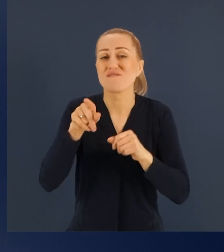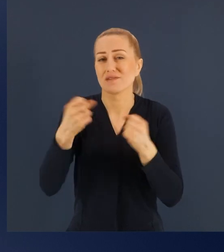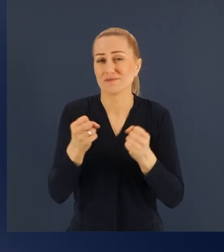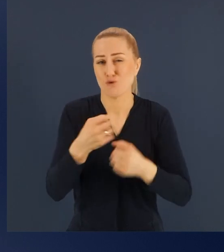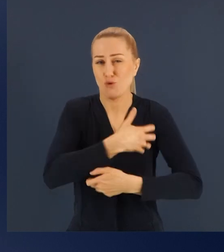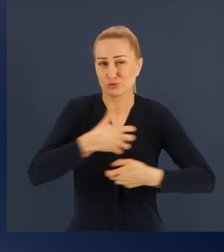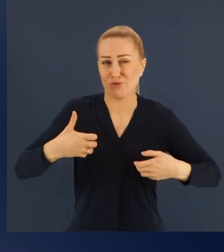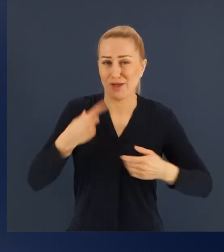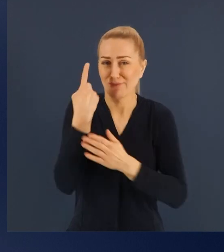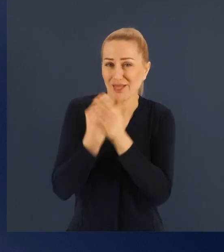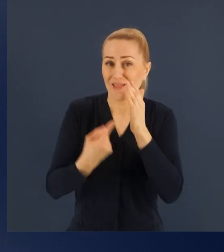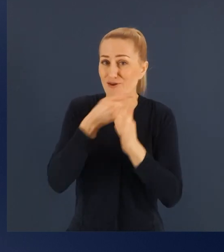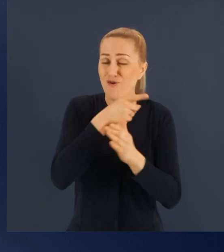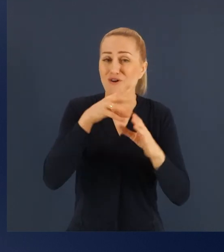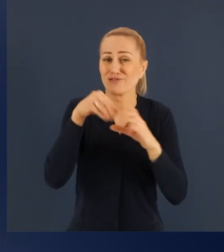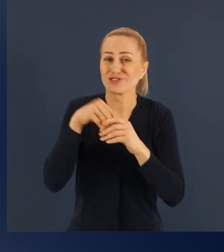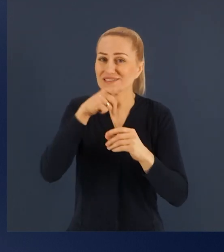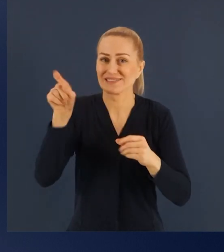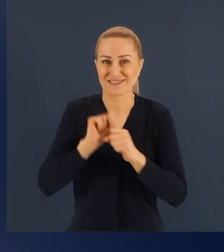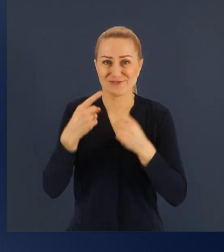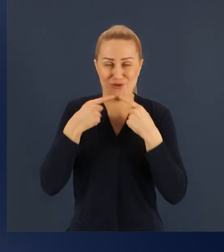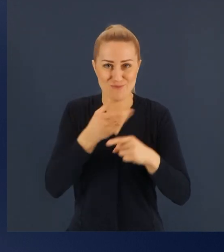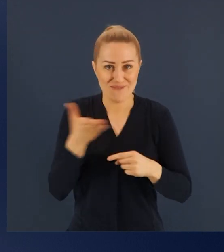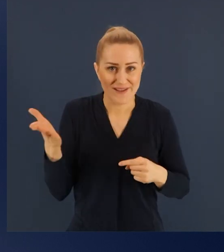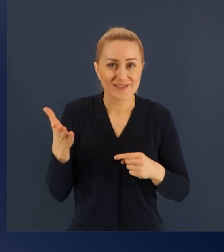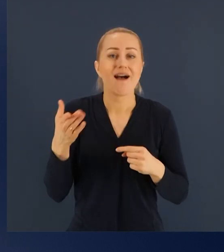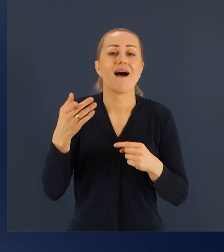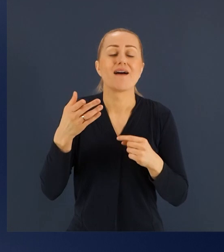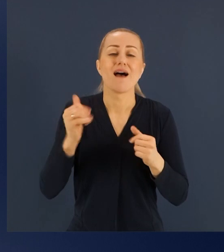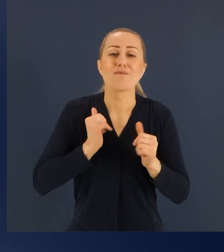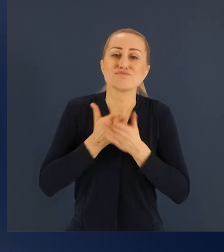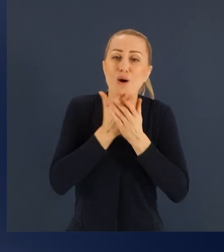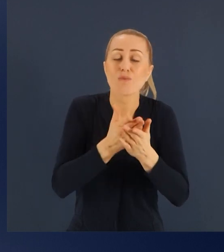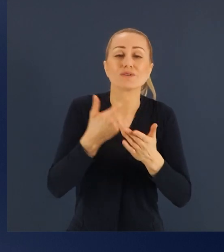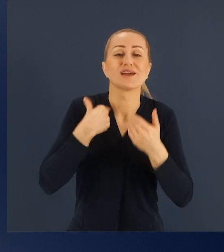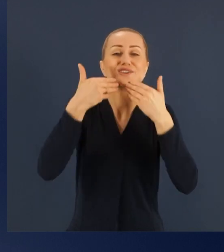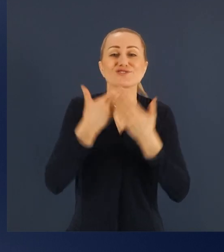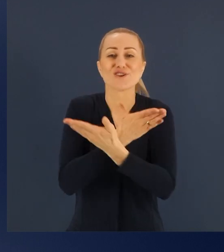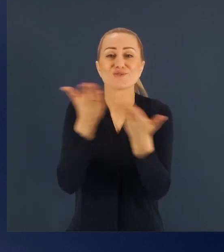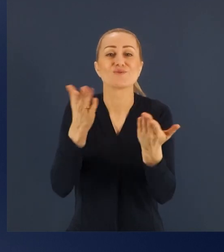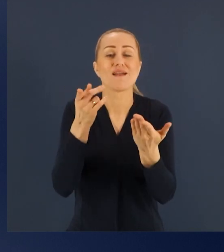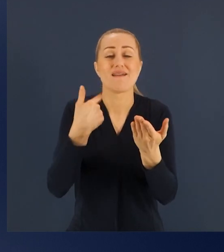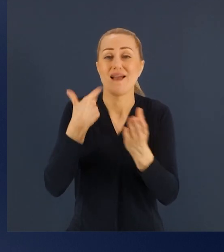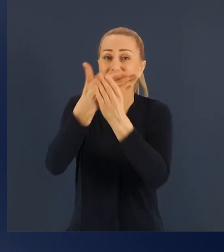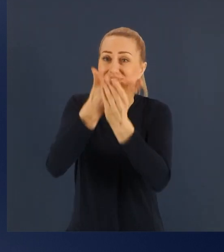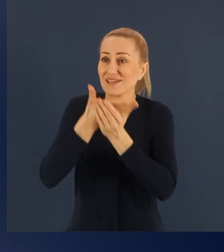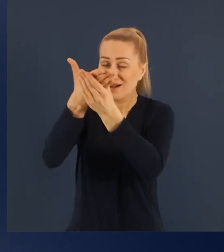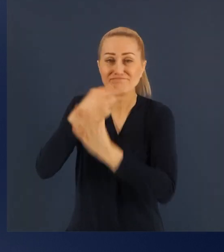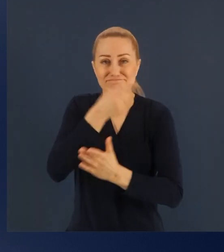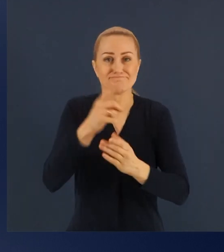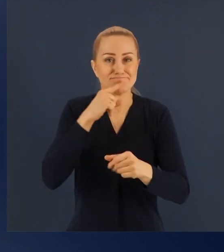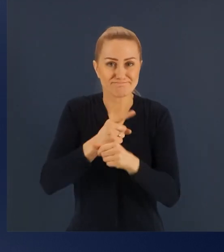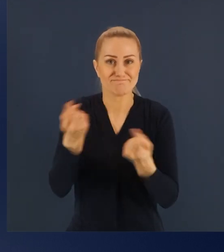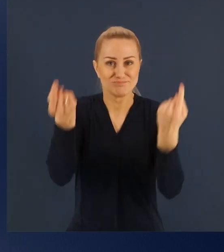z nami, że przyjęliście to moje zaproszenie i że jak zawsze jestem przekonany, że pochylicie się nad